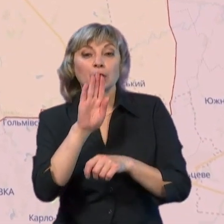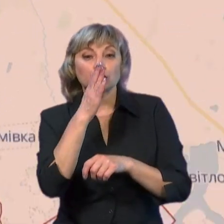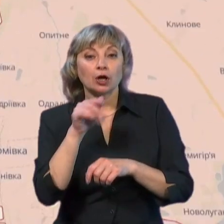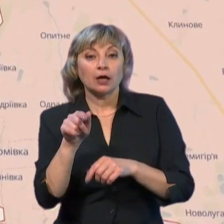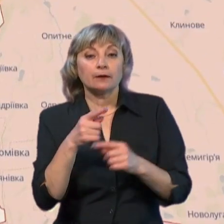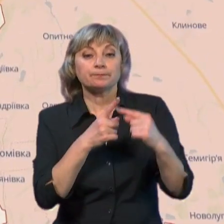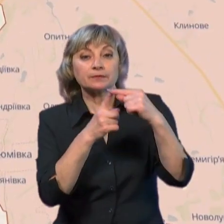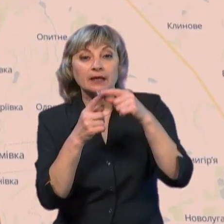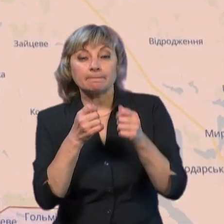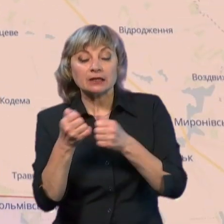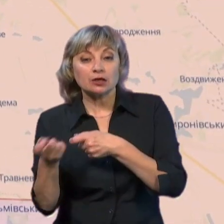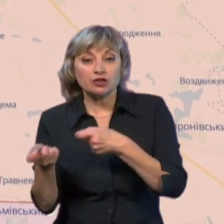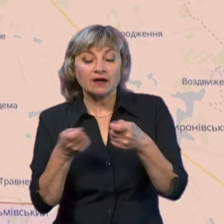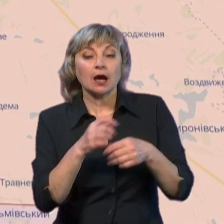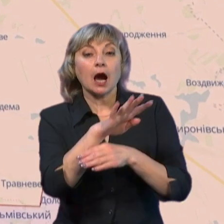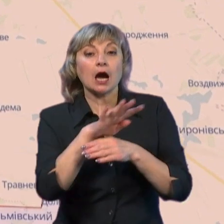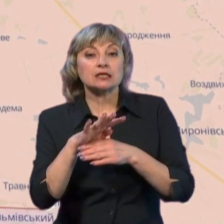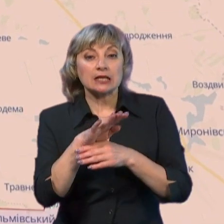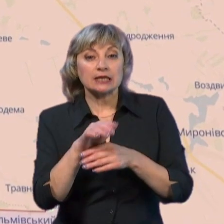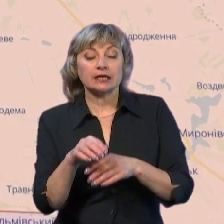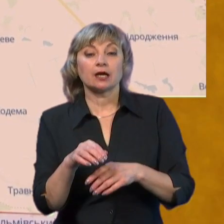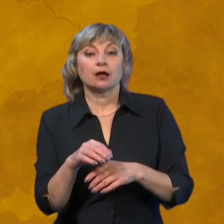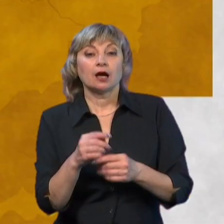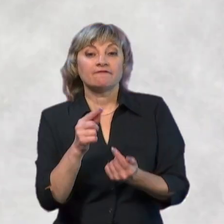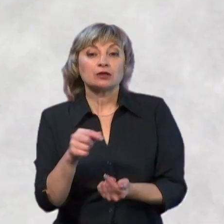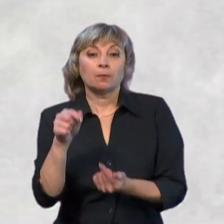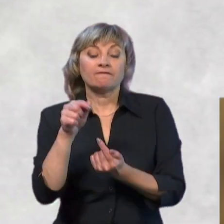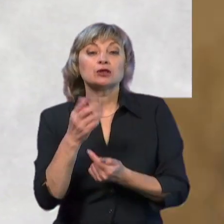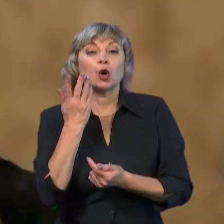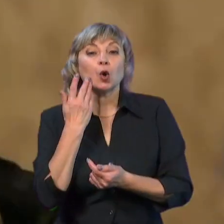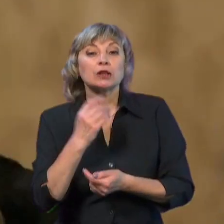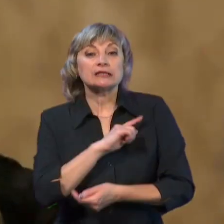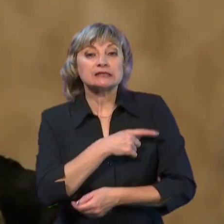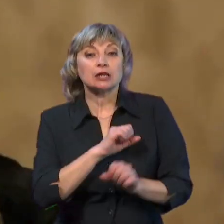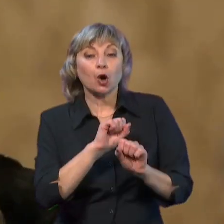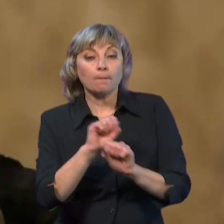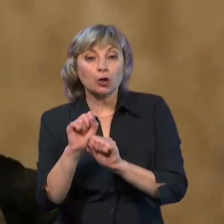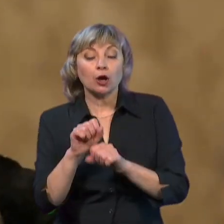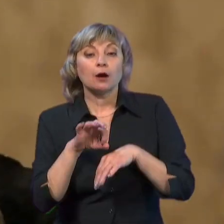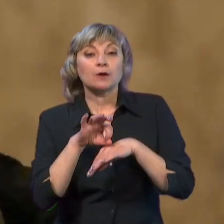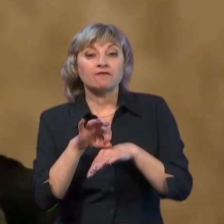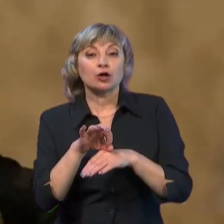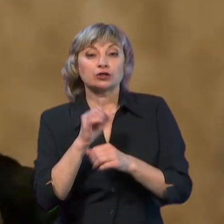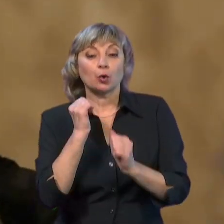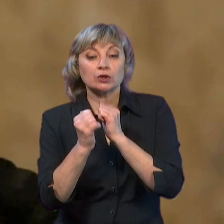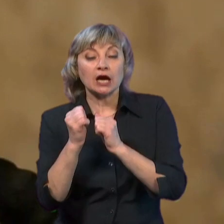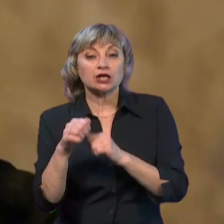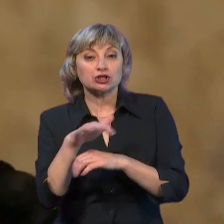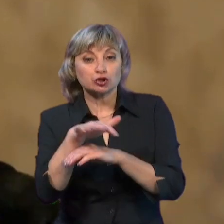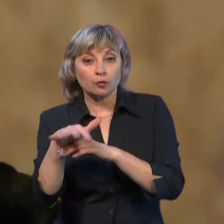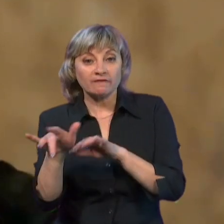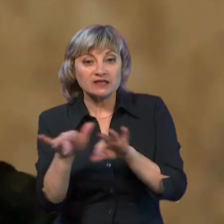наведені міномети, туди наведена артилерія. Відповідно, коли Сили оборони проводять ударно-штурмові дії, ми